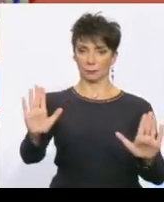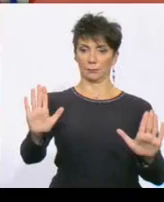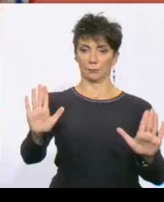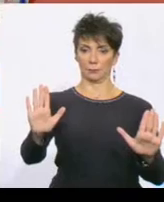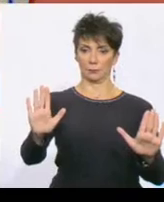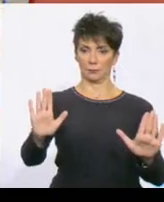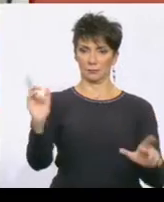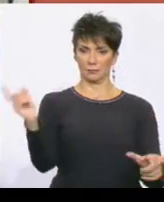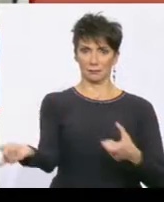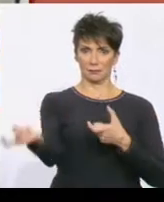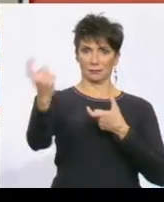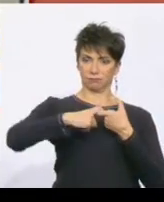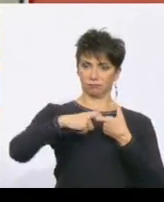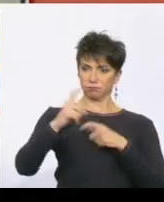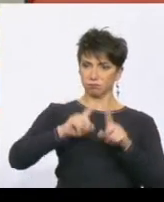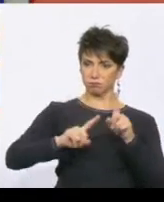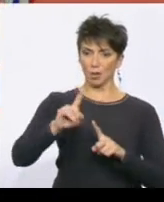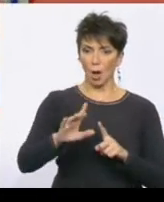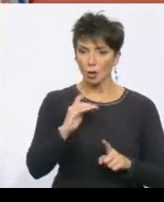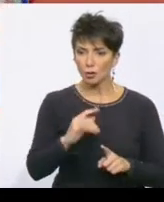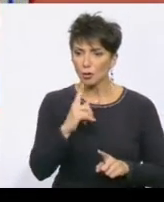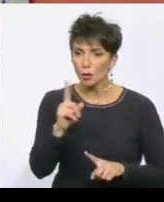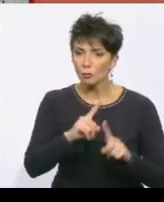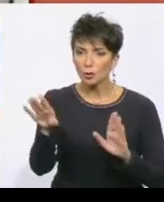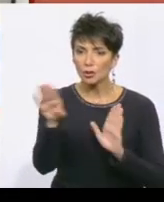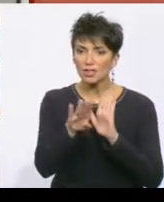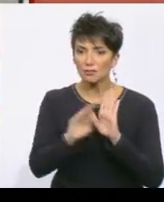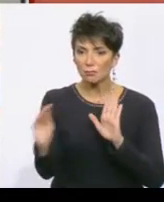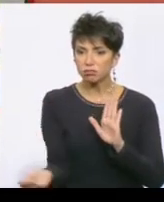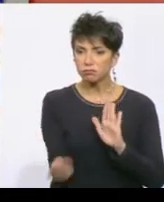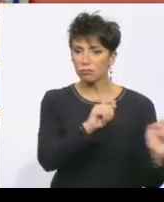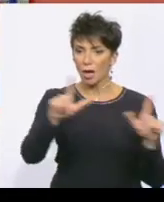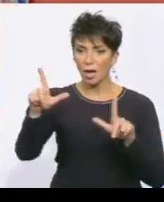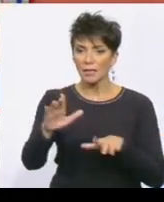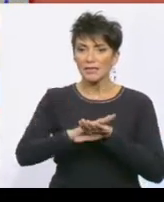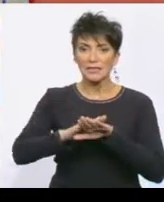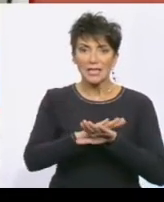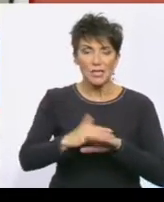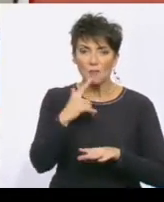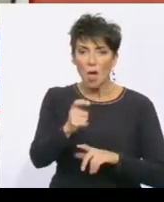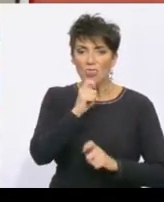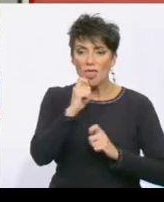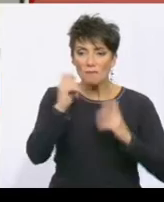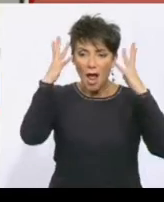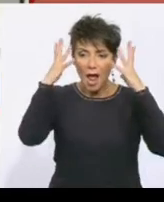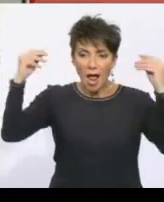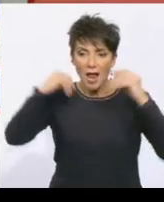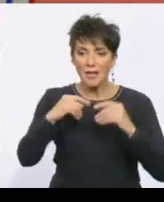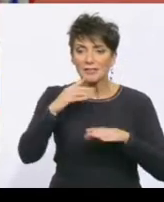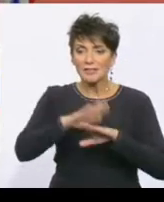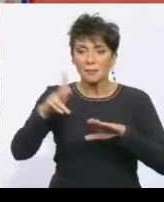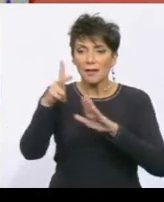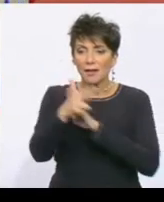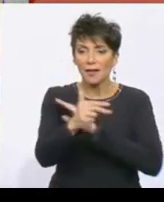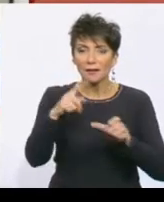Σε ευχαριστώ, είμαι ο δημοσιογραφής της Νέντλανδας. Σε ευχαριστώ για να αφαιρέσω τη